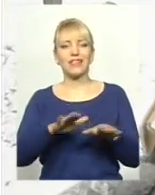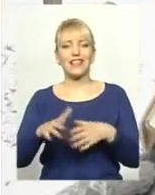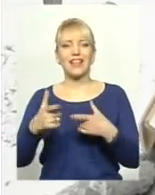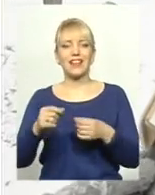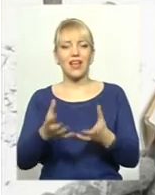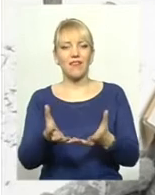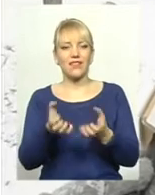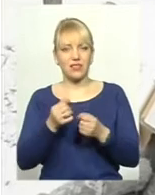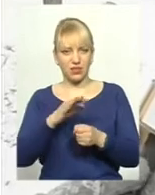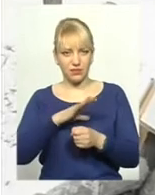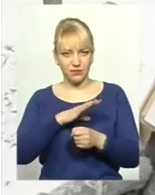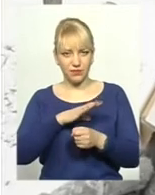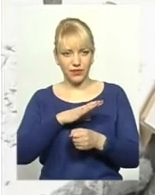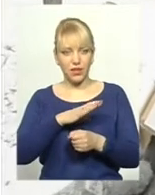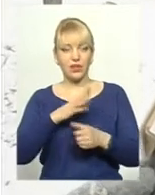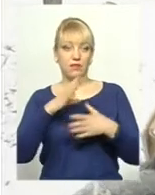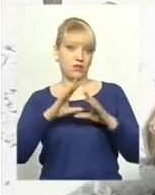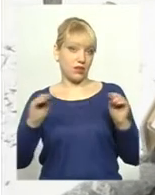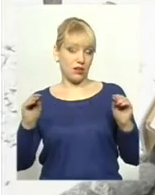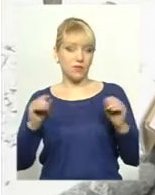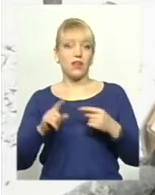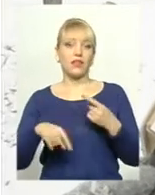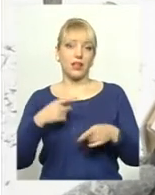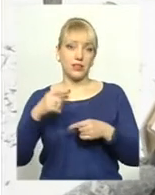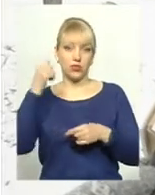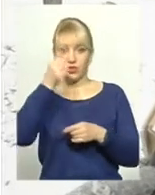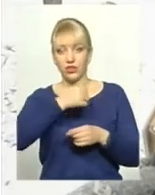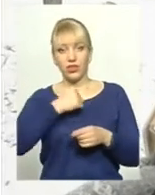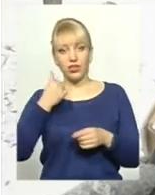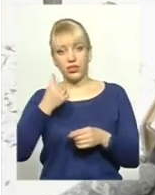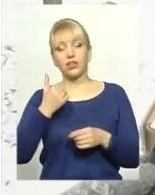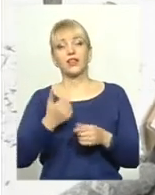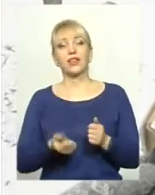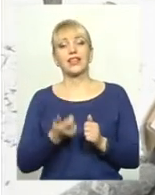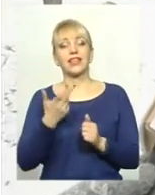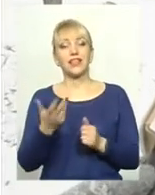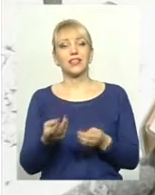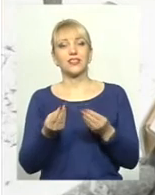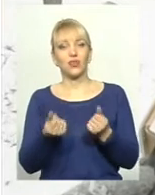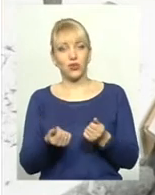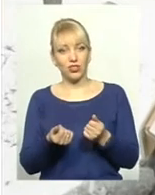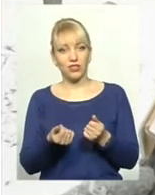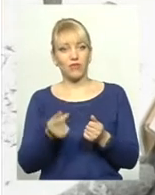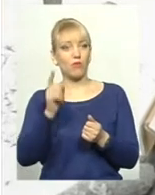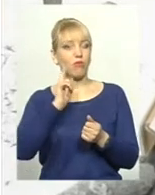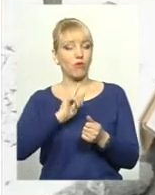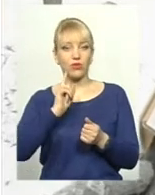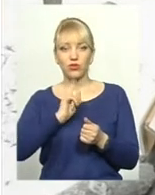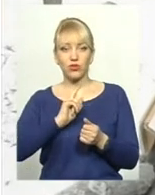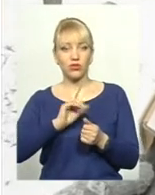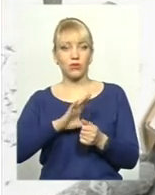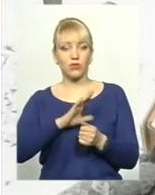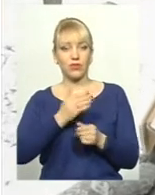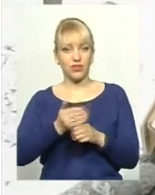підбирали. Все, на слідучий рік кількість коштів поки що виділена